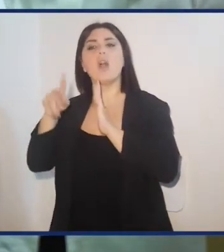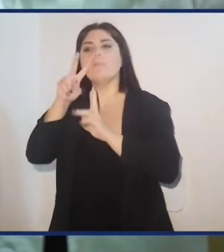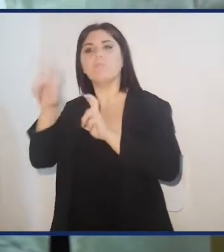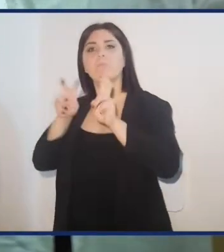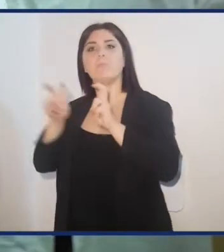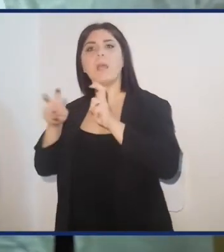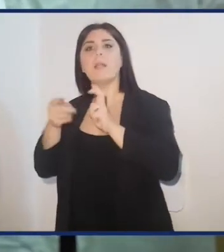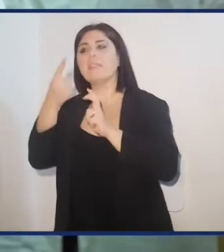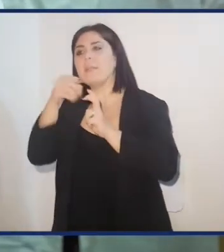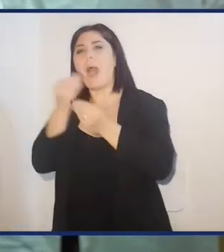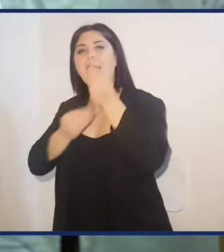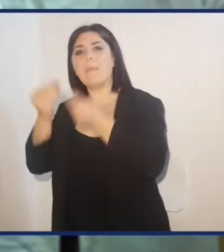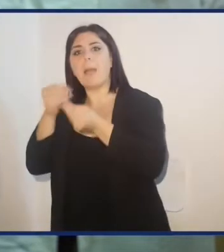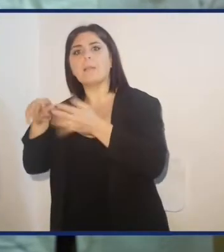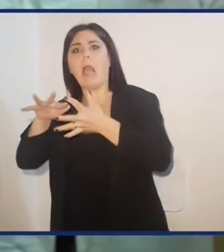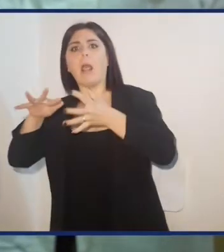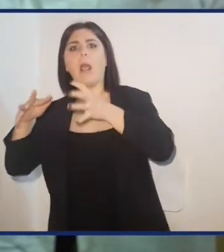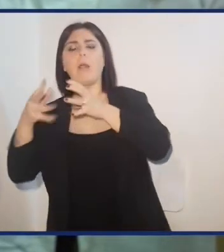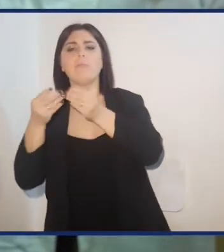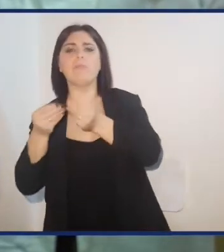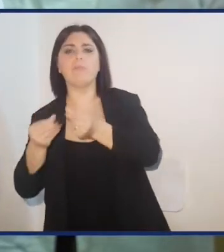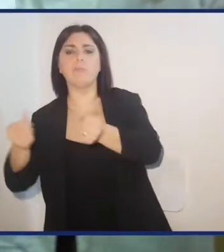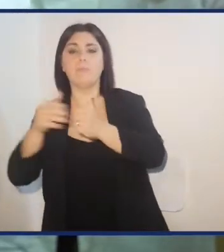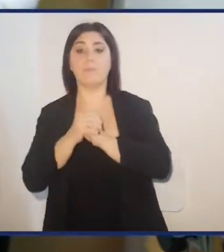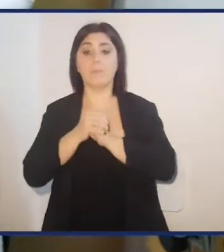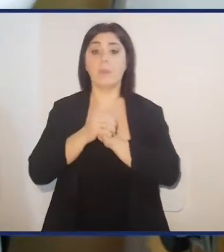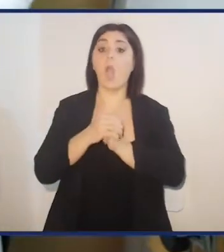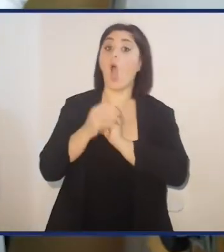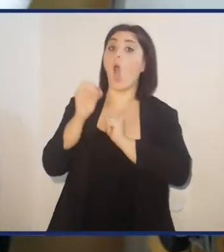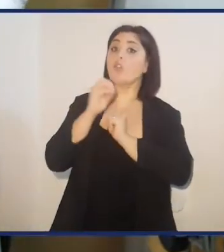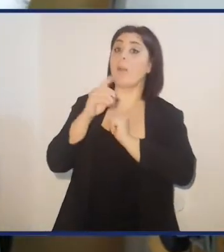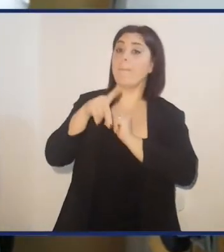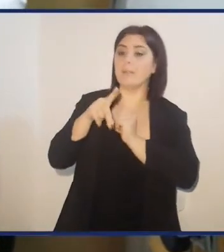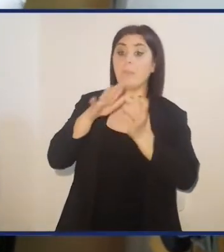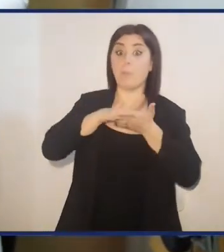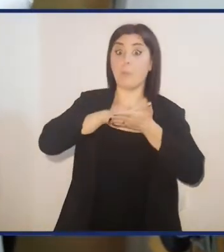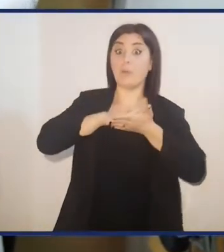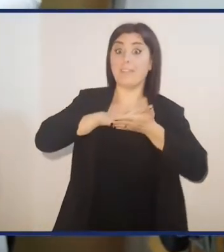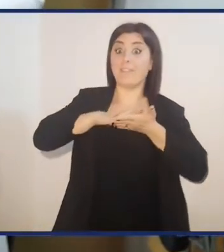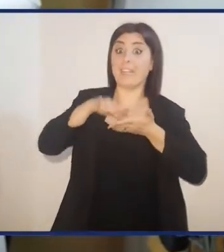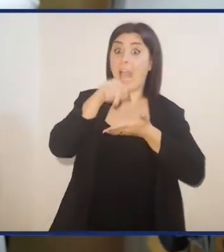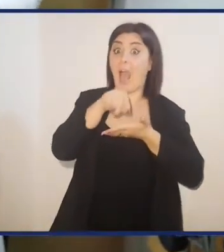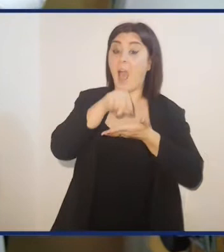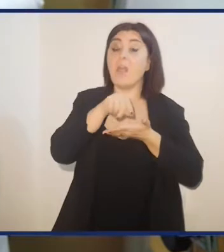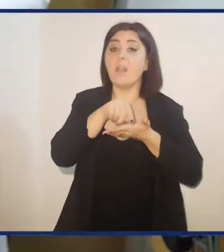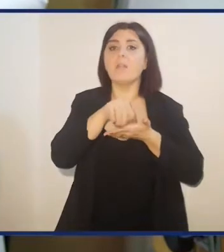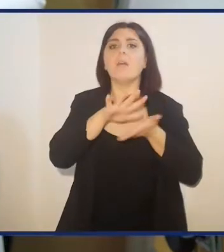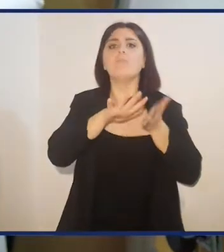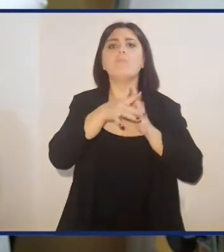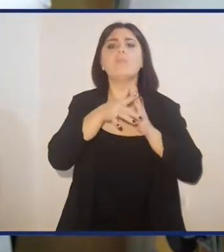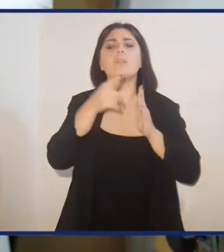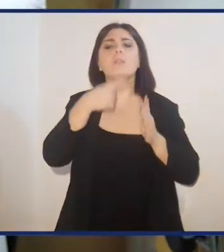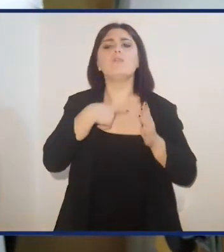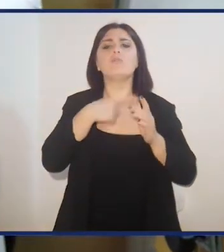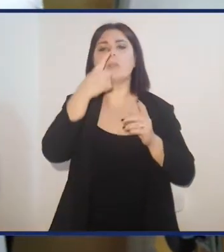sostanze tipiche della decomposizione degli alimenti. Le odoran binding proteins, una volta purificate, sono state